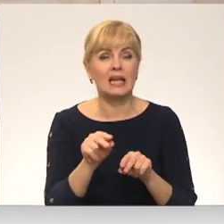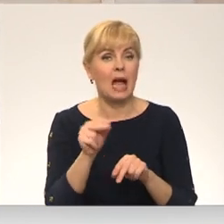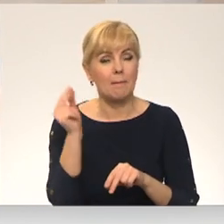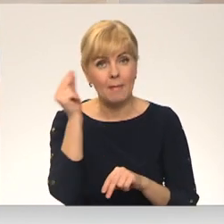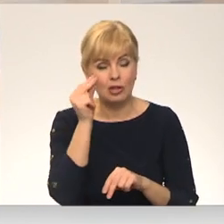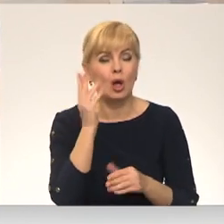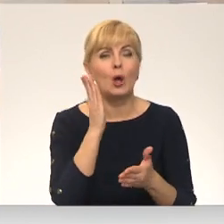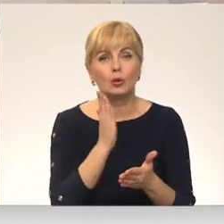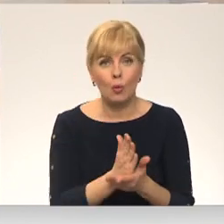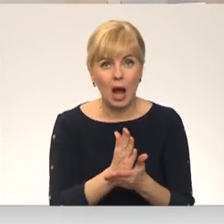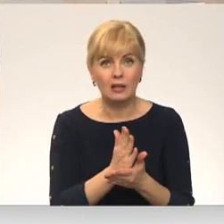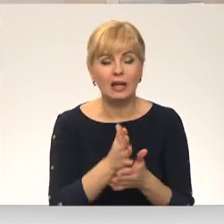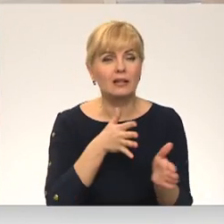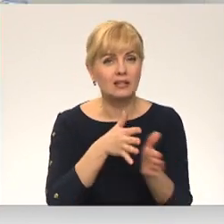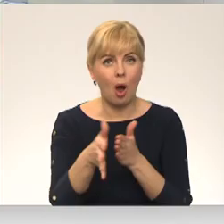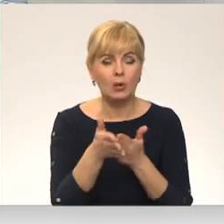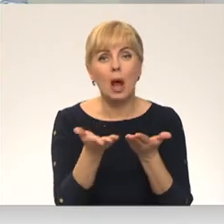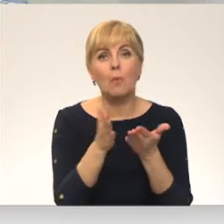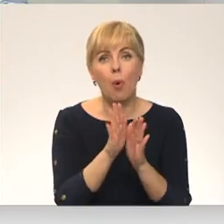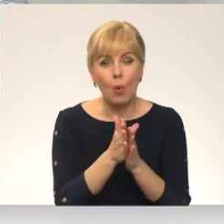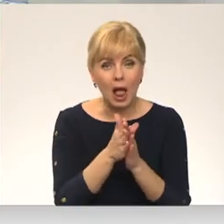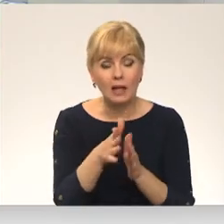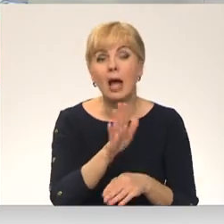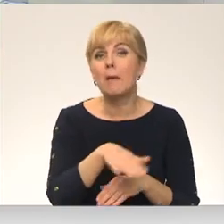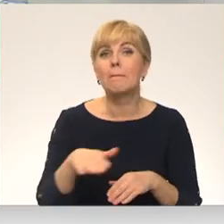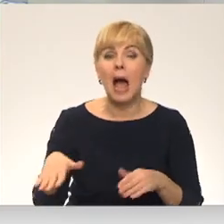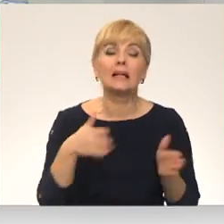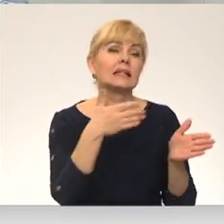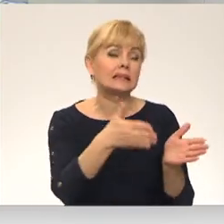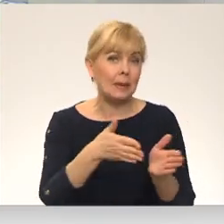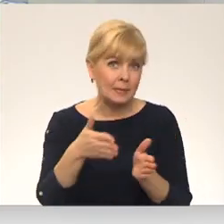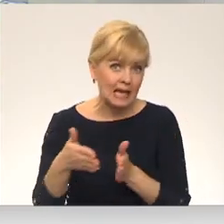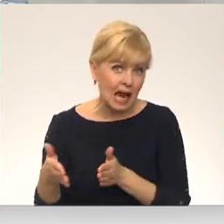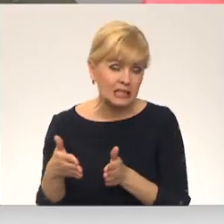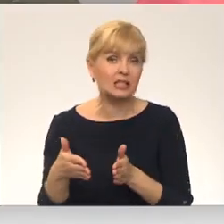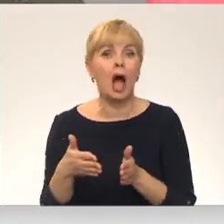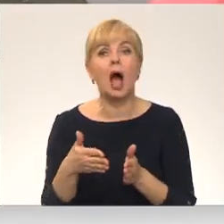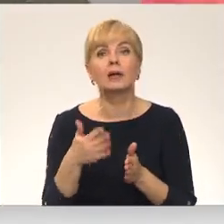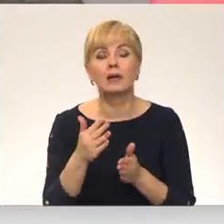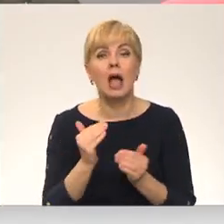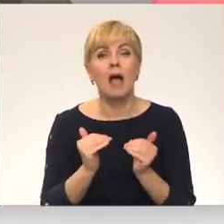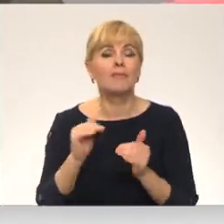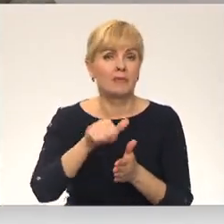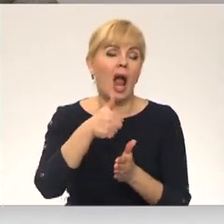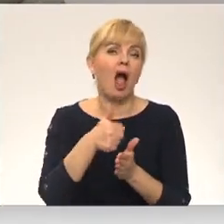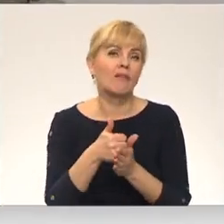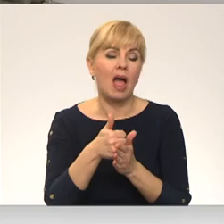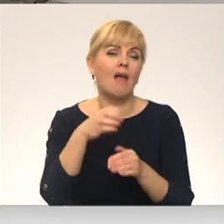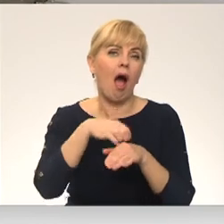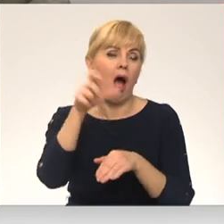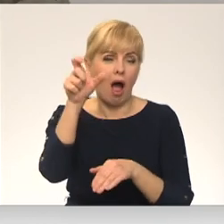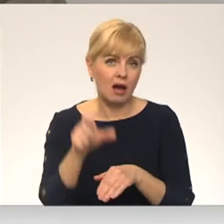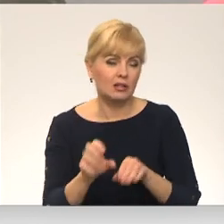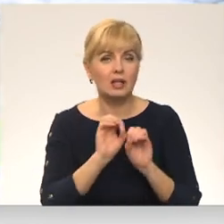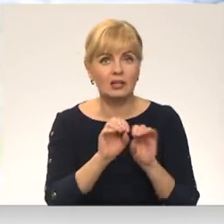noteikti izdējāt cārtām buklētiņām. Bērnu klīnskās universitātes slimnīcas virsārste Renāte Snipes tāsti, ka